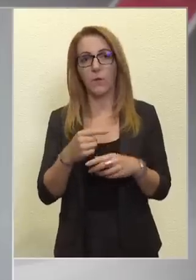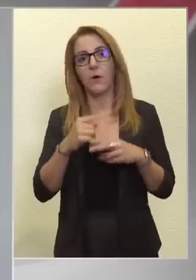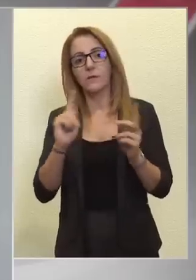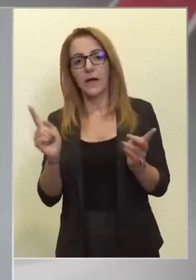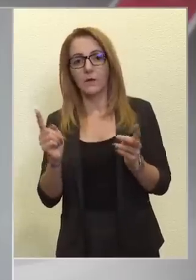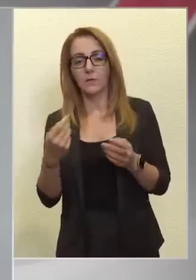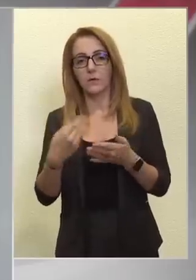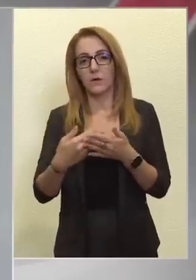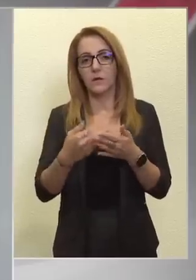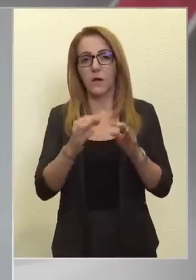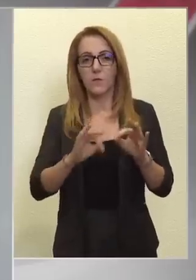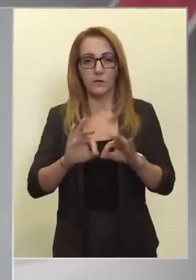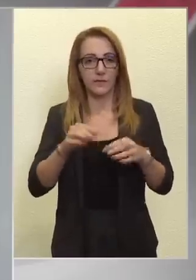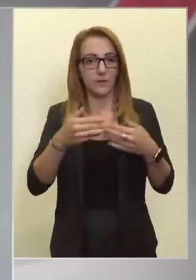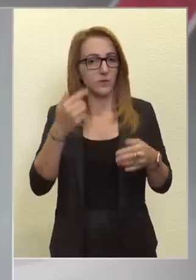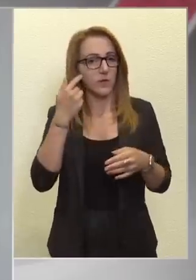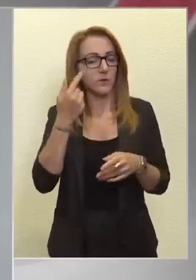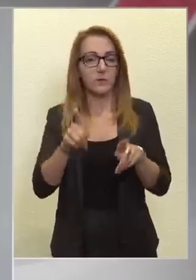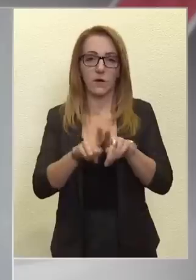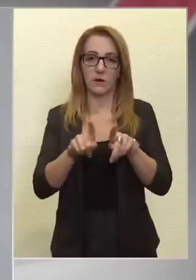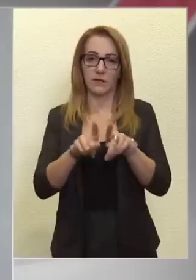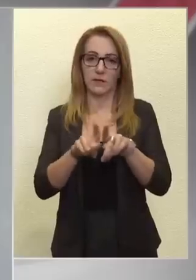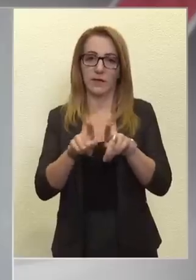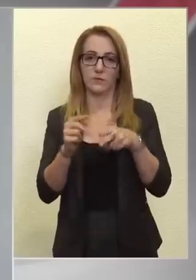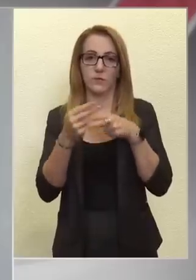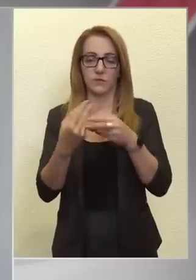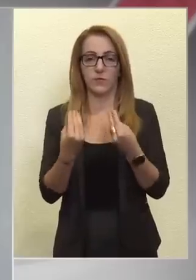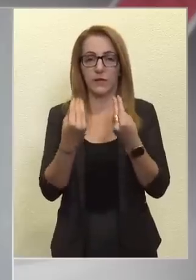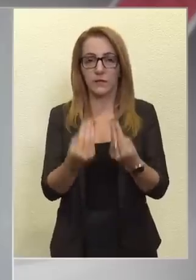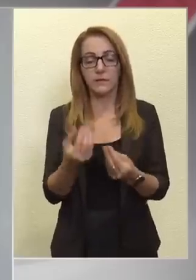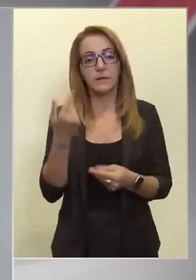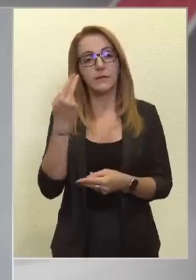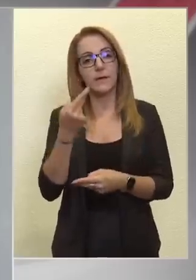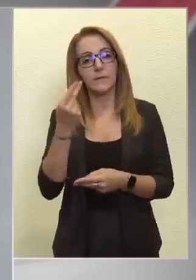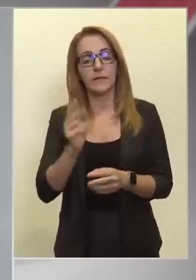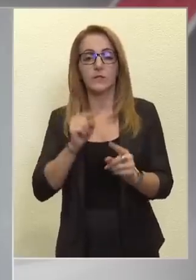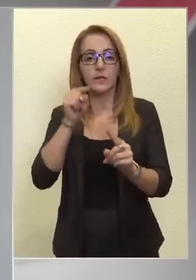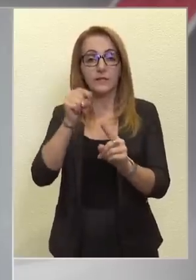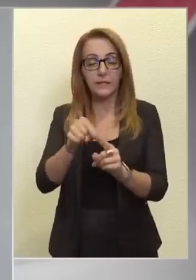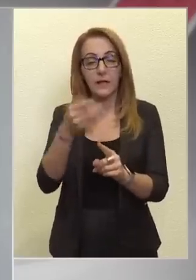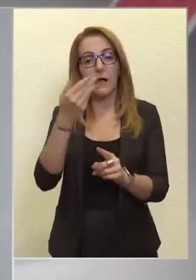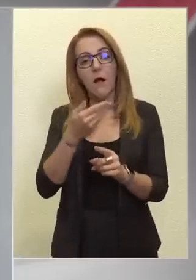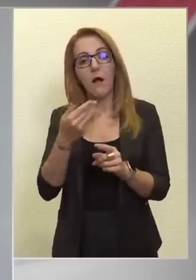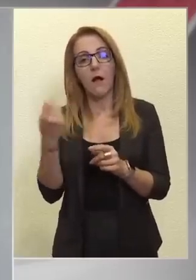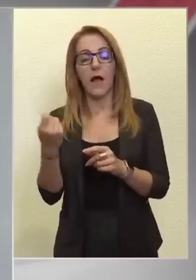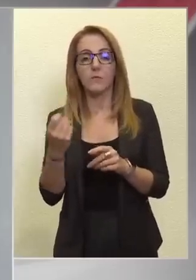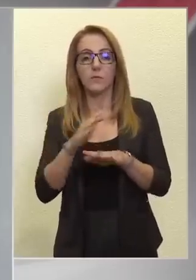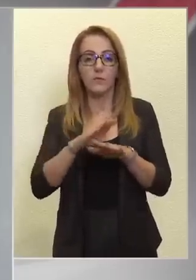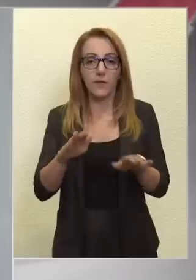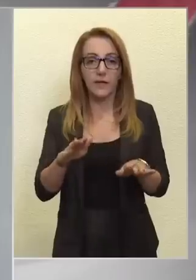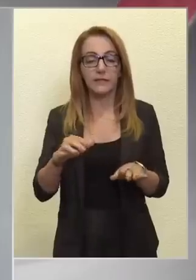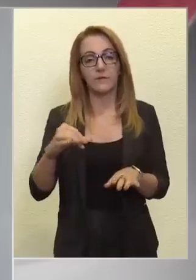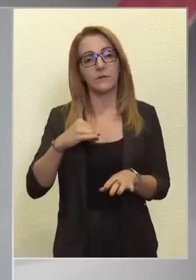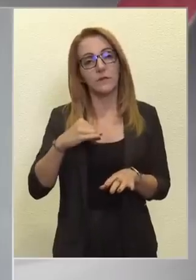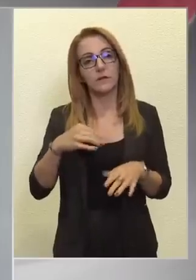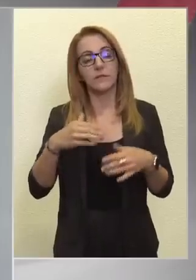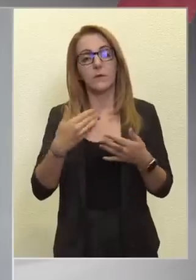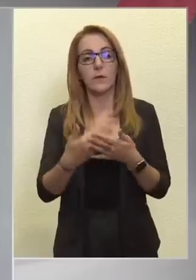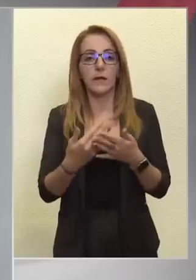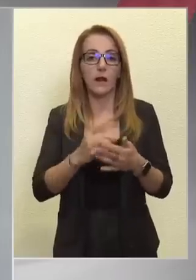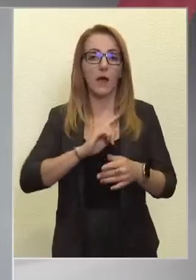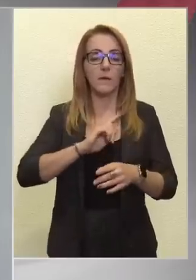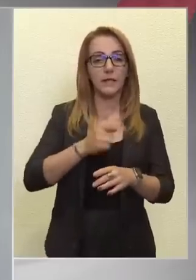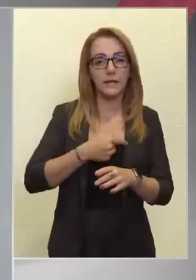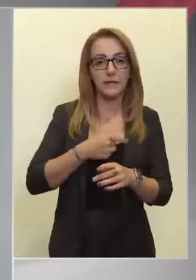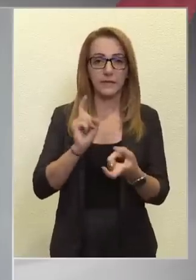országok sem tudnak ekkora segítséget nyújtani. Természetesen a cél az, hogyha a háború véget ér, vagy hogyha a szankciók legalább az energetikára